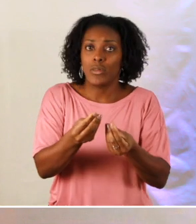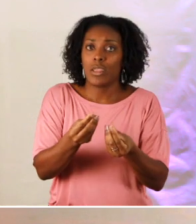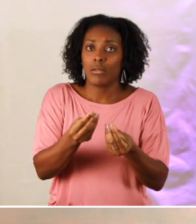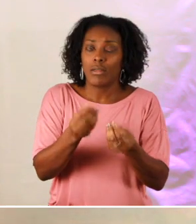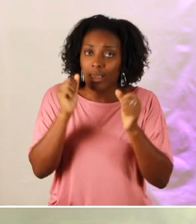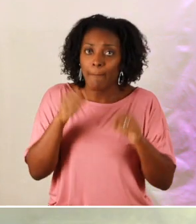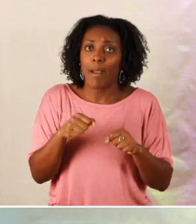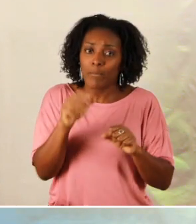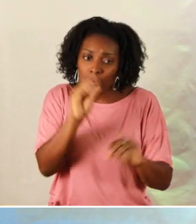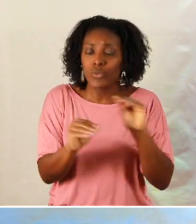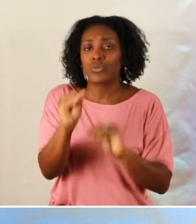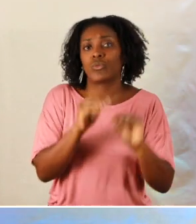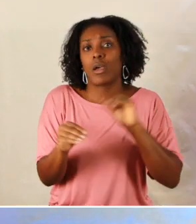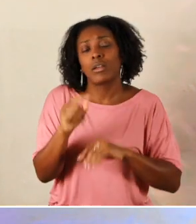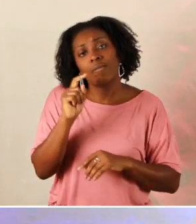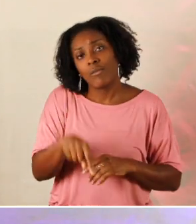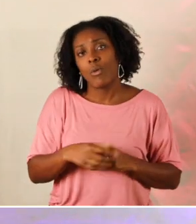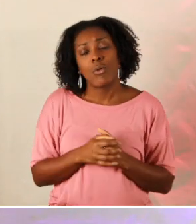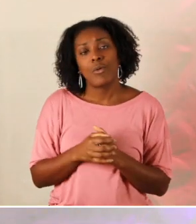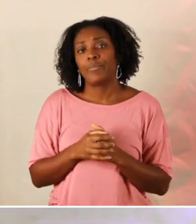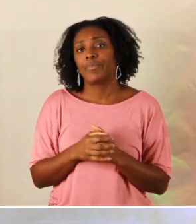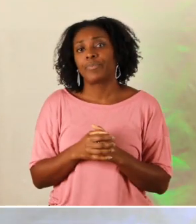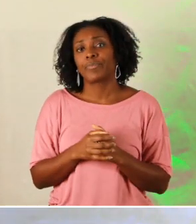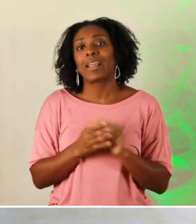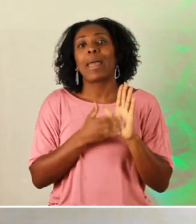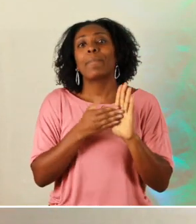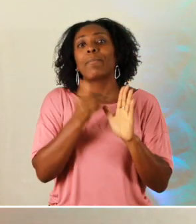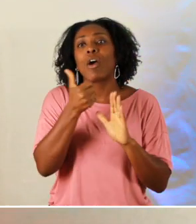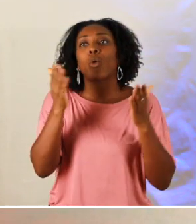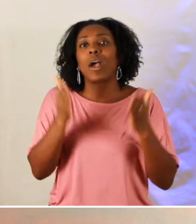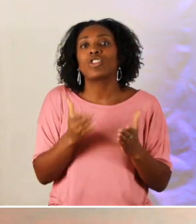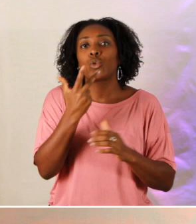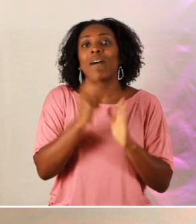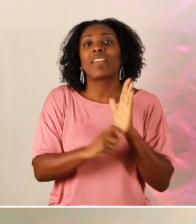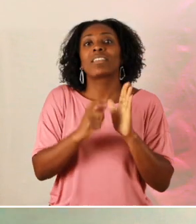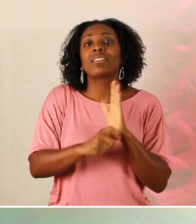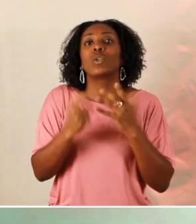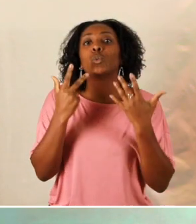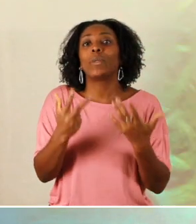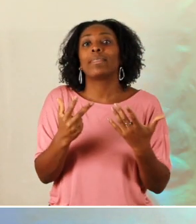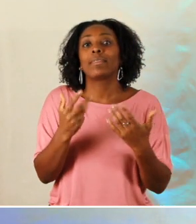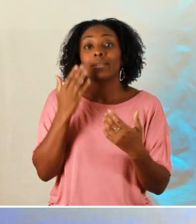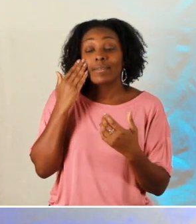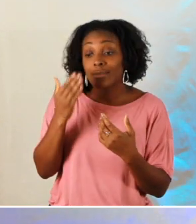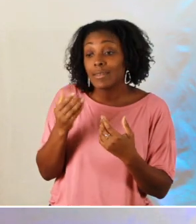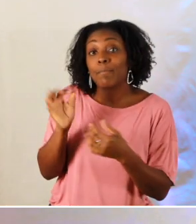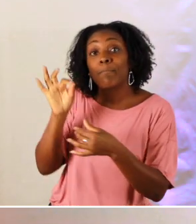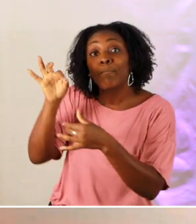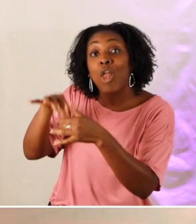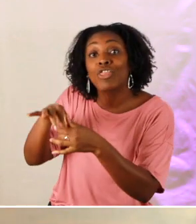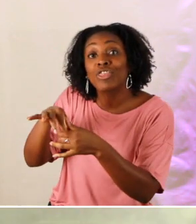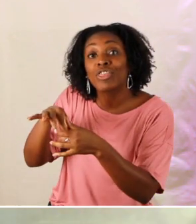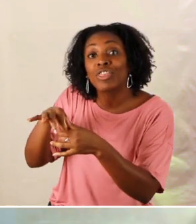capable de se lever des liens je veux prendre soin de mon prochain l'abîme dit dans un corinthien 3 à 8 celui